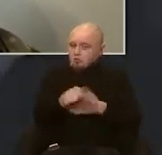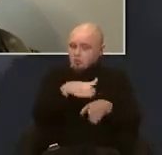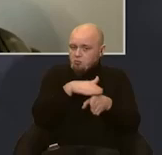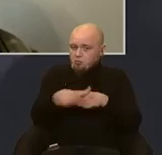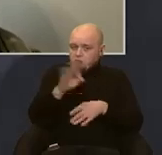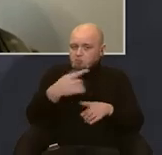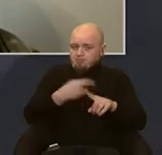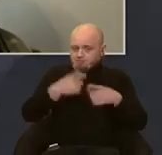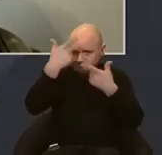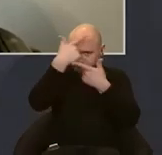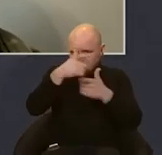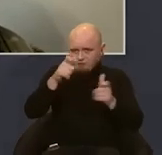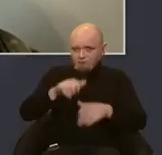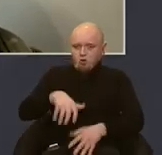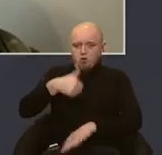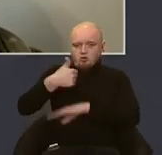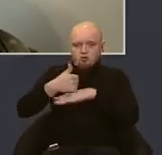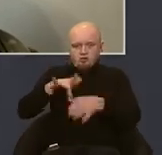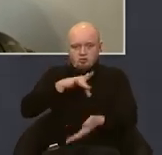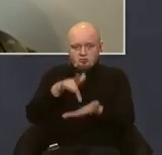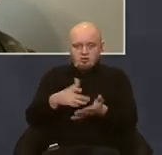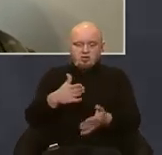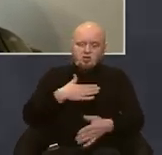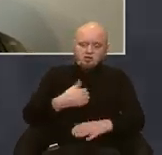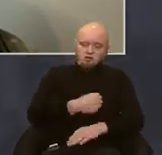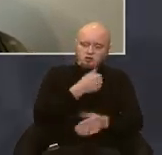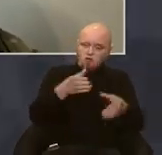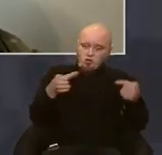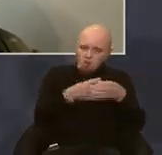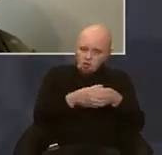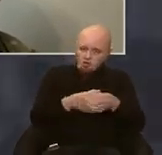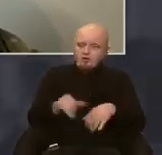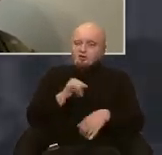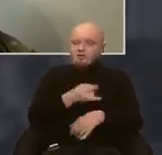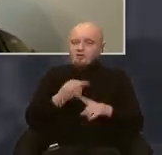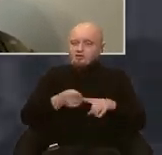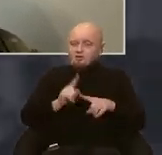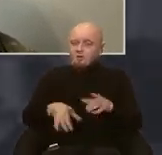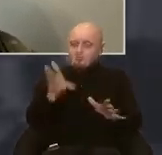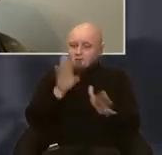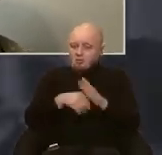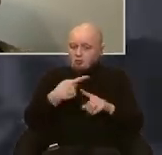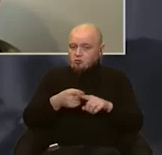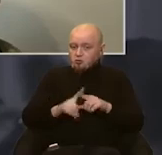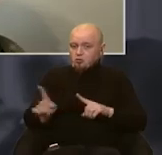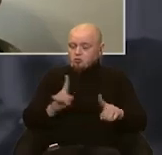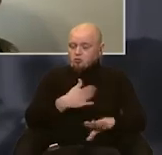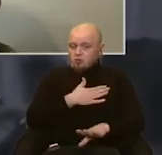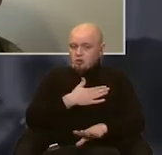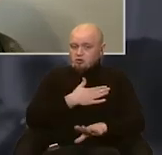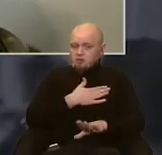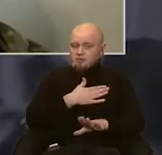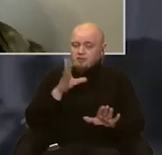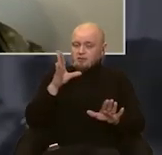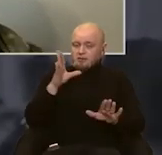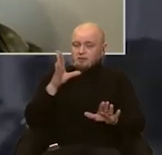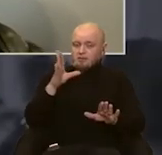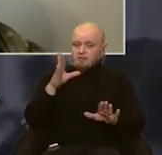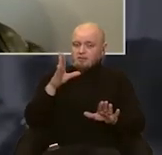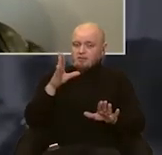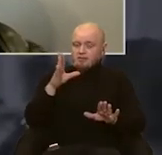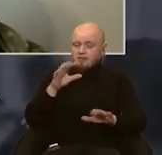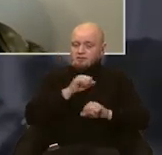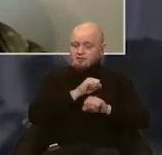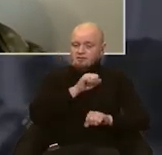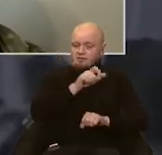Про це заявляв і очільник міста, і наші військові командування. При цьому наші